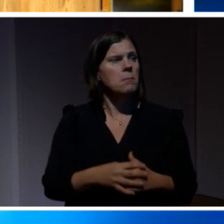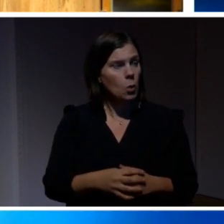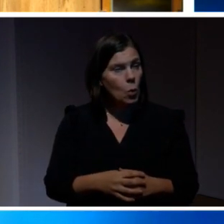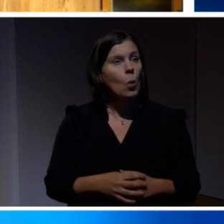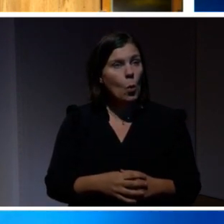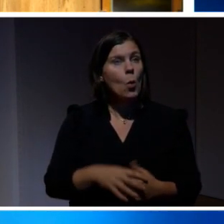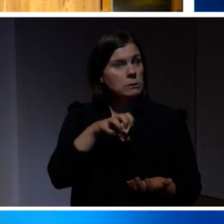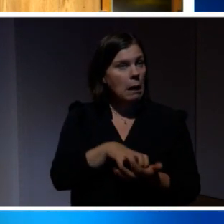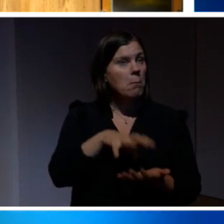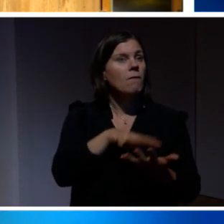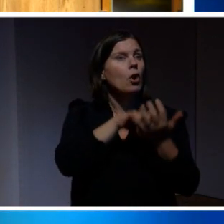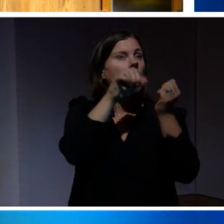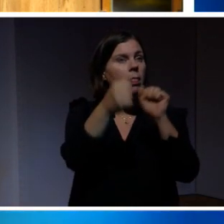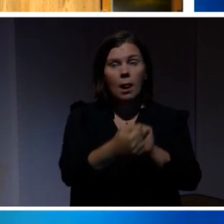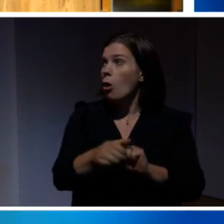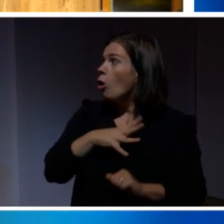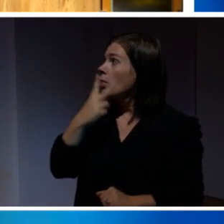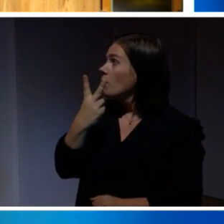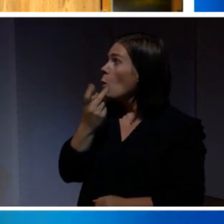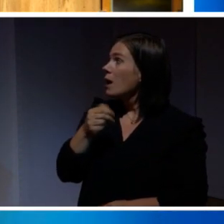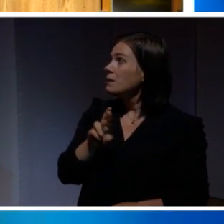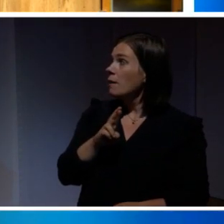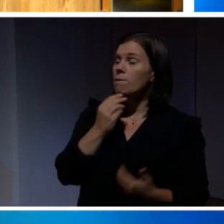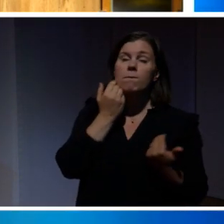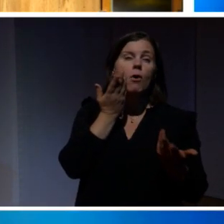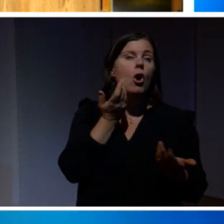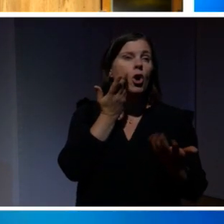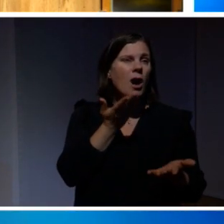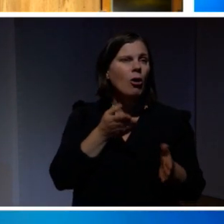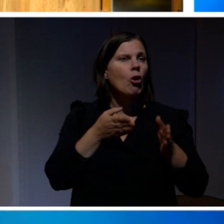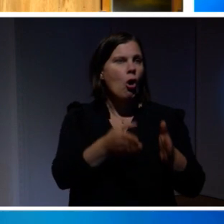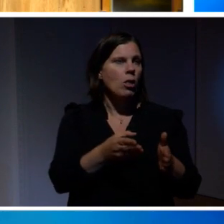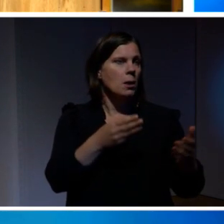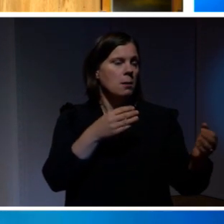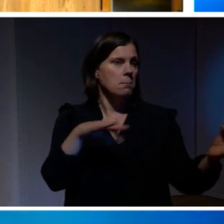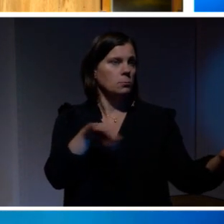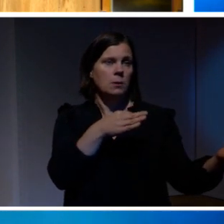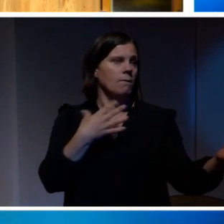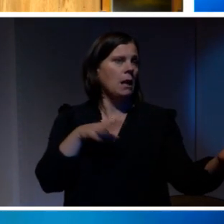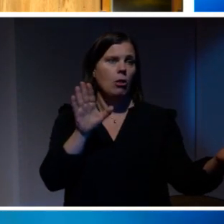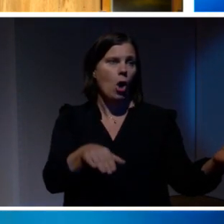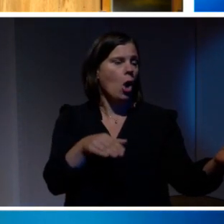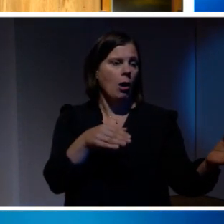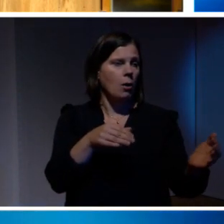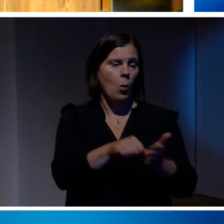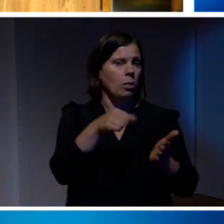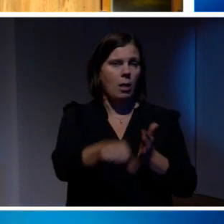men samhället förändras. Här har vi två exempel från vardagen, inte ens gatumusikanten vill ha kontanter längre.